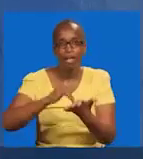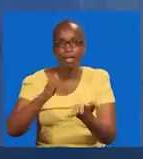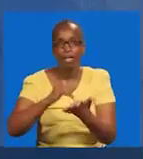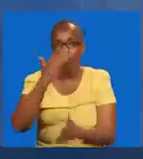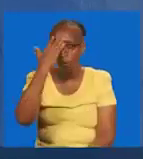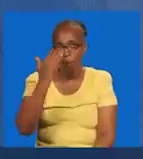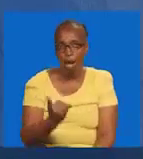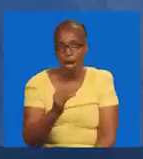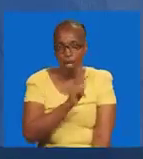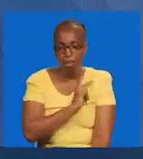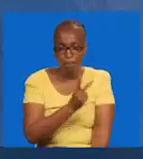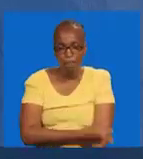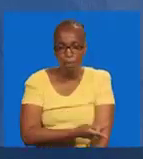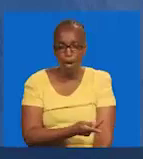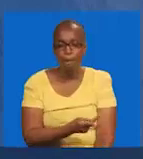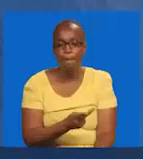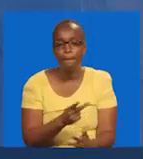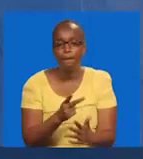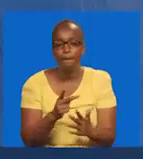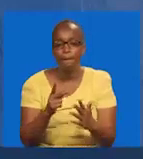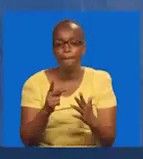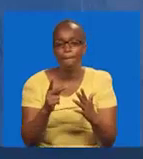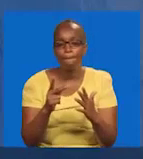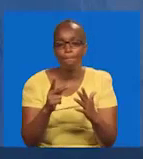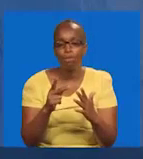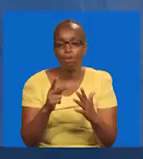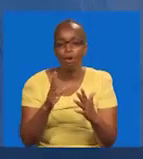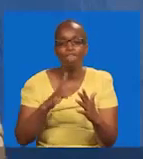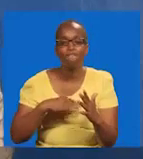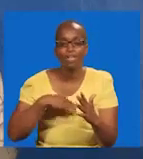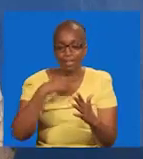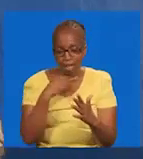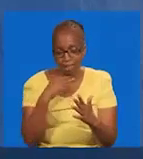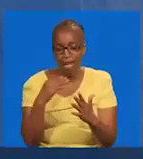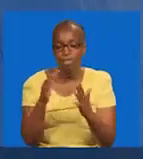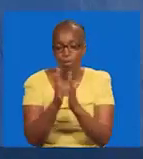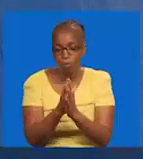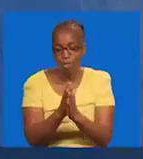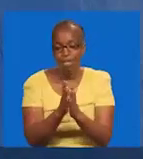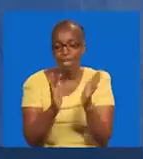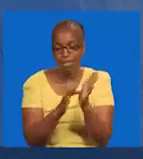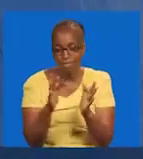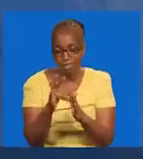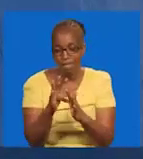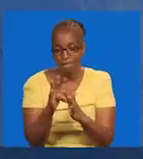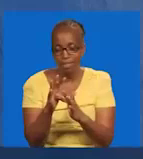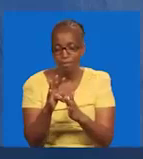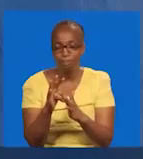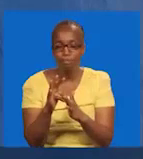Kwa sababu. Mamlaka ya kifo. Gubu za kifo. Simo nikonone mwa Yesu. Haleluya.